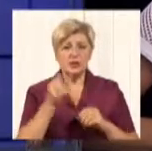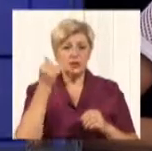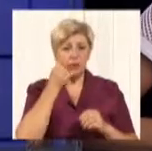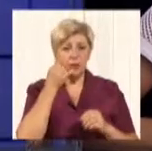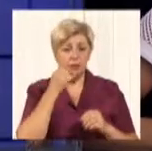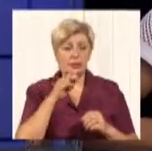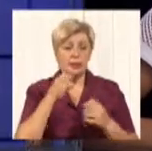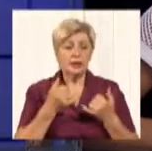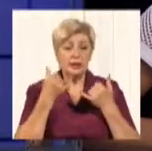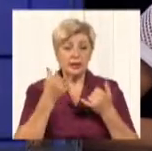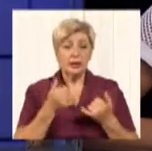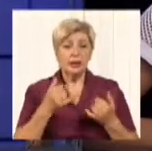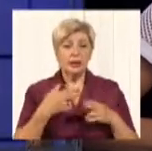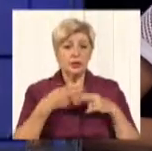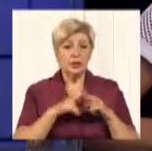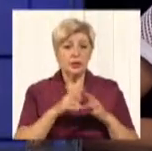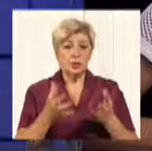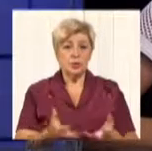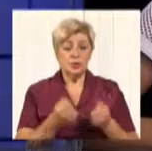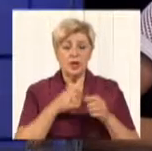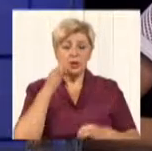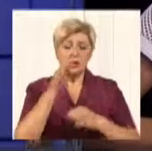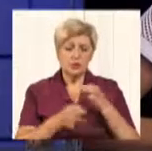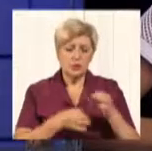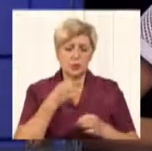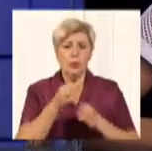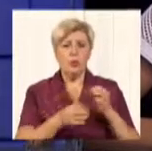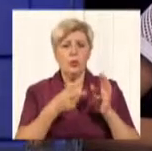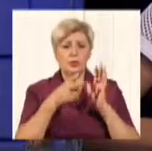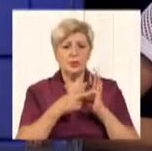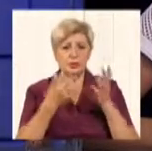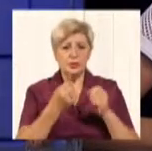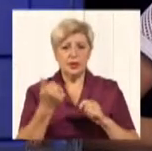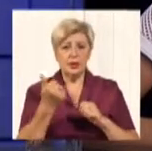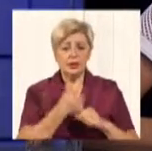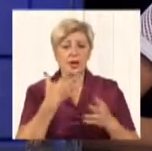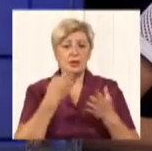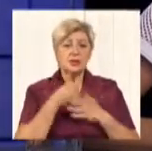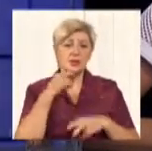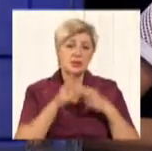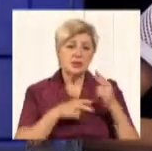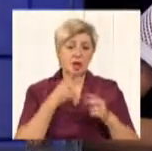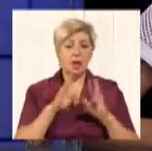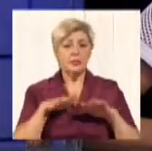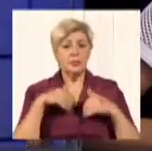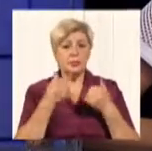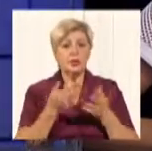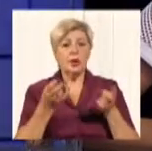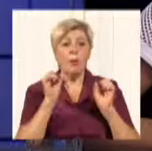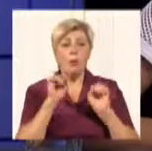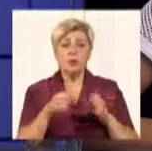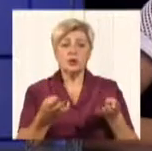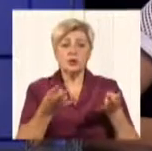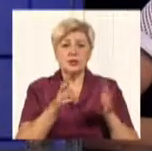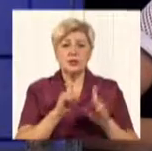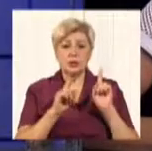Вони працюють цілодобово, сім днів на тиждень. Свої скарги, пропозиції щодо якості сигналу можна залишати там.